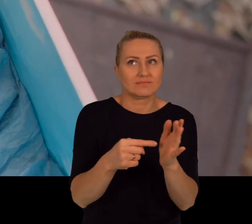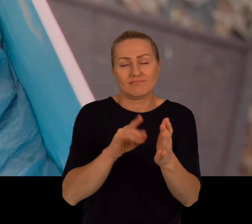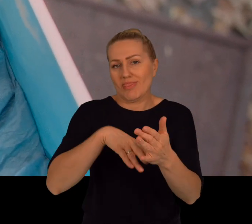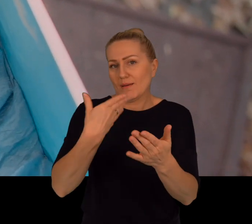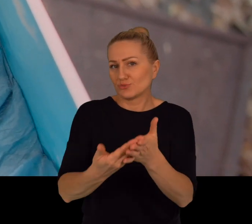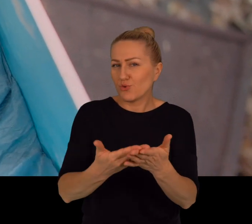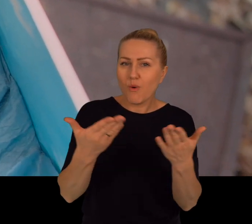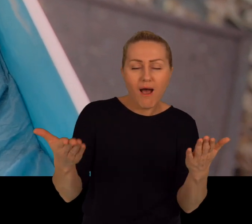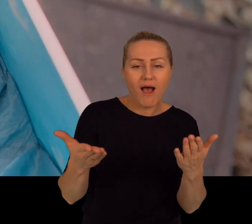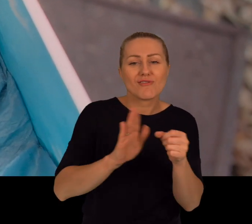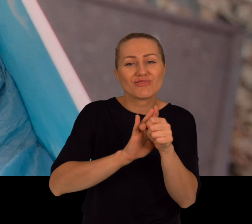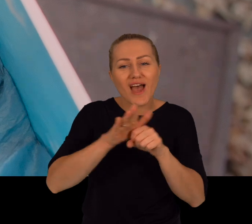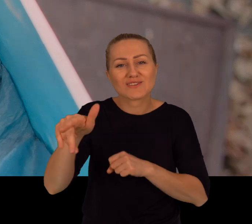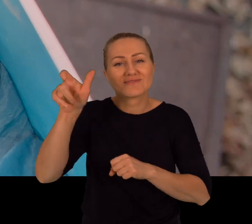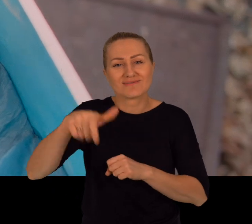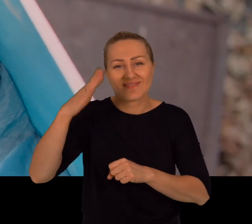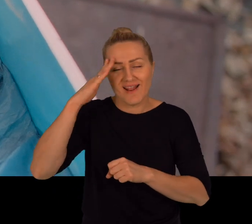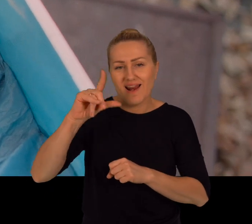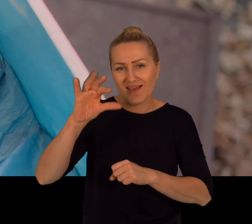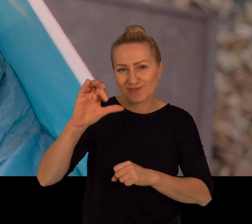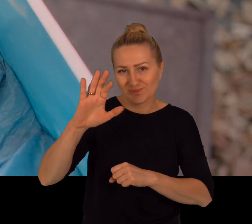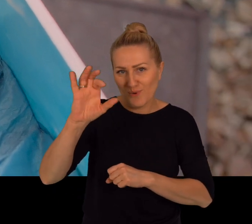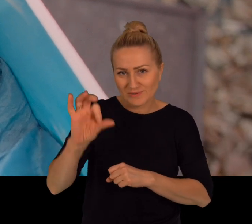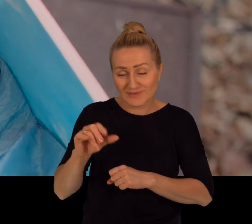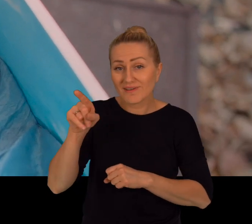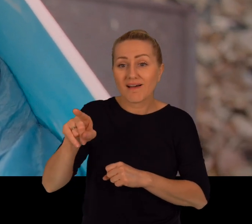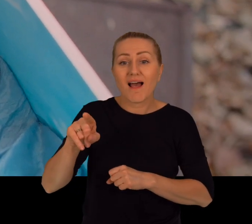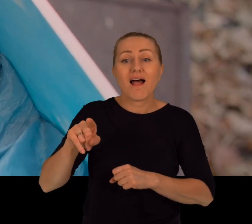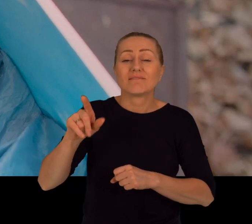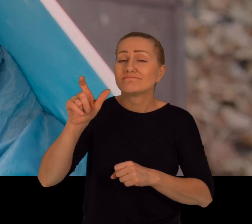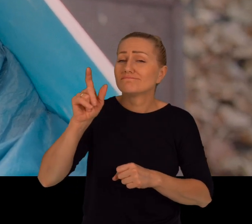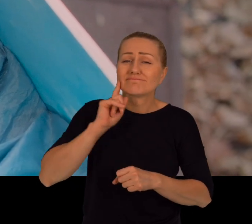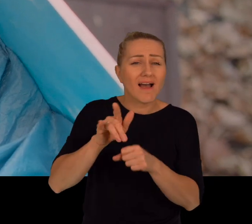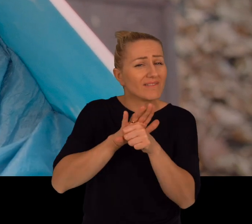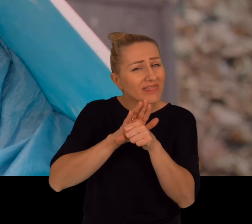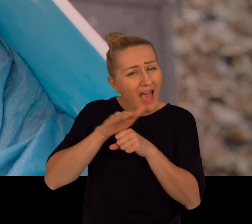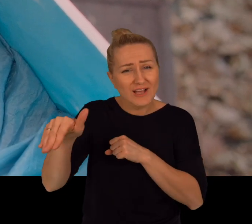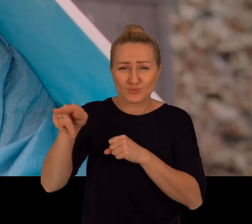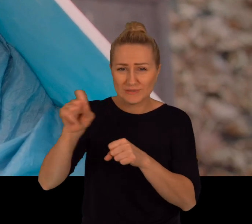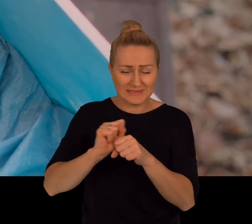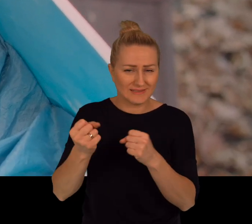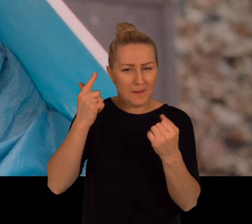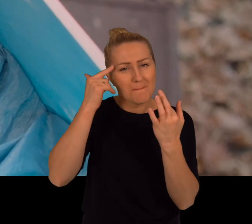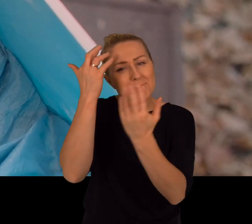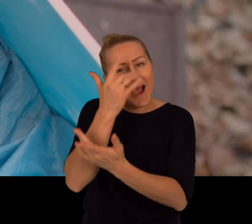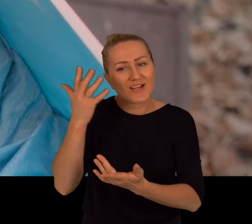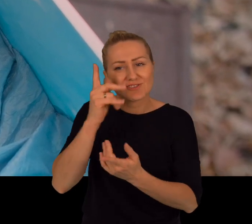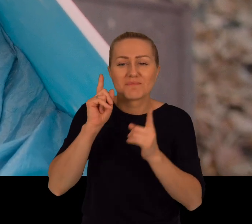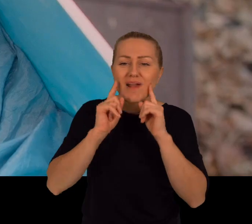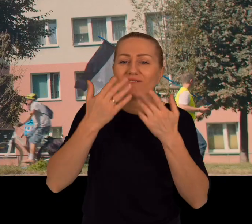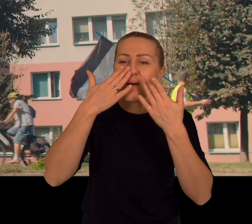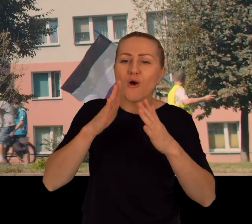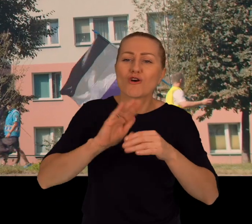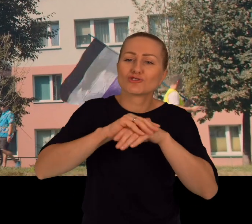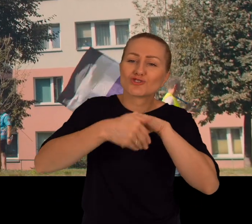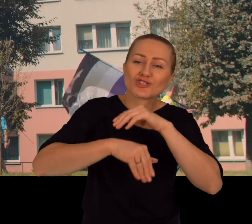kulturze. Czyli na przykład najsłynniejsza to jest lesbos. No i ta lesbos jest trochę ciągle takim marzeniem,